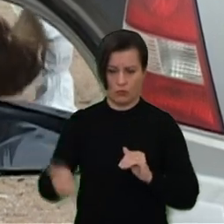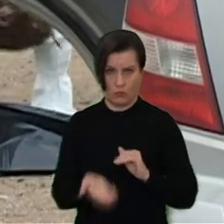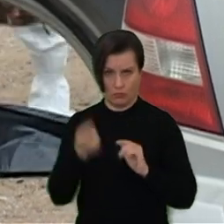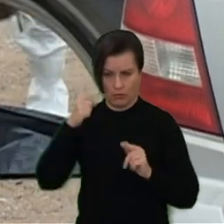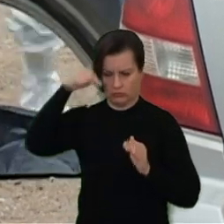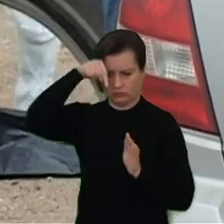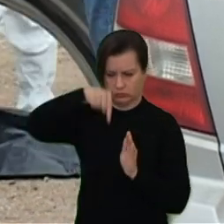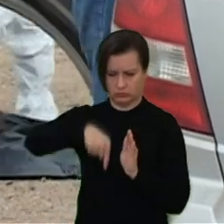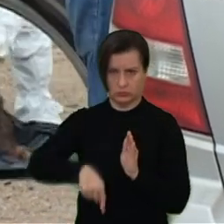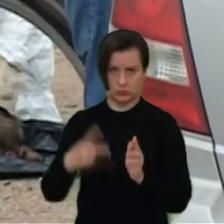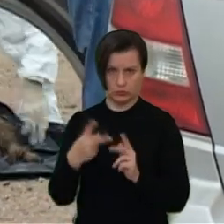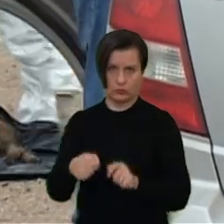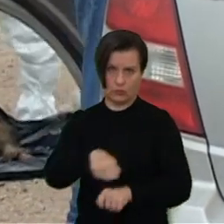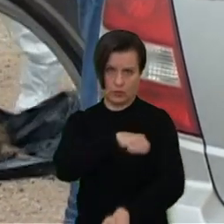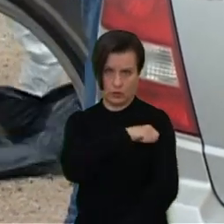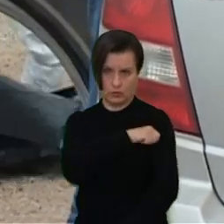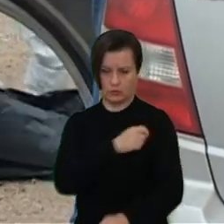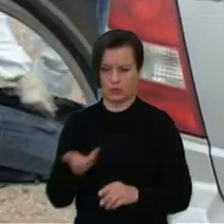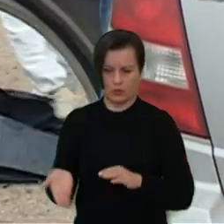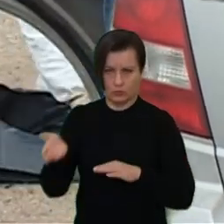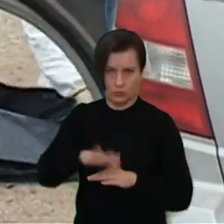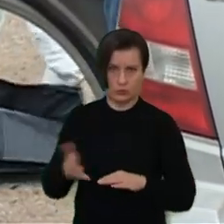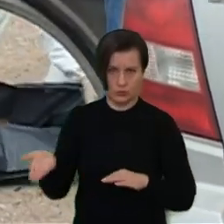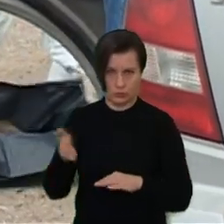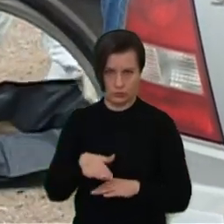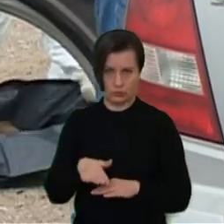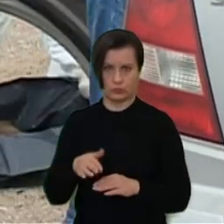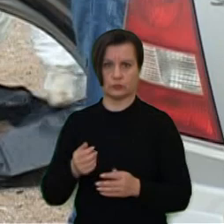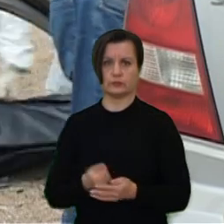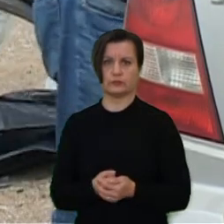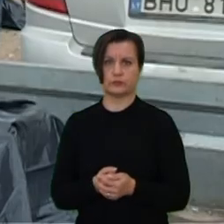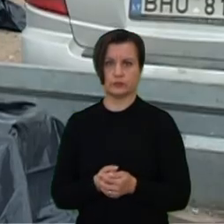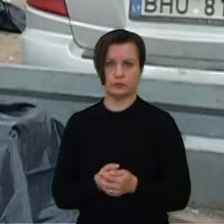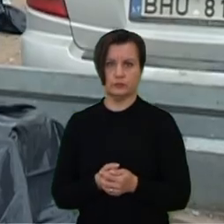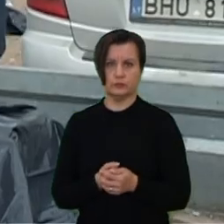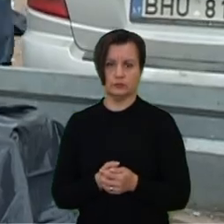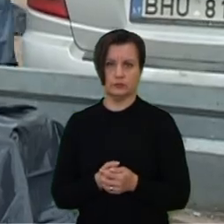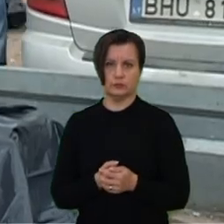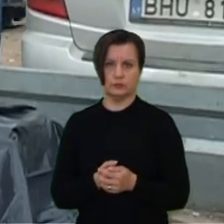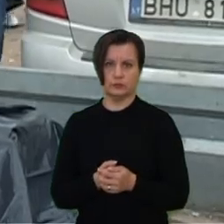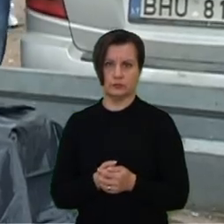mažesnėme kaip dviejų metrų gylio duobėje.